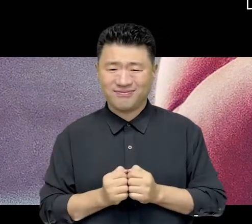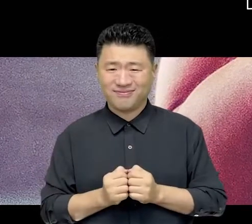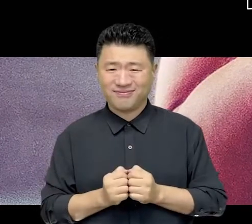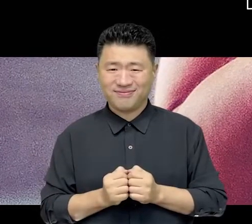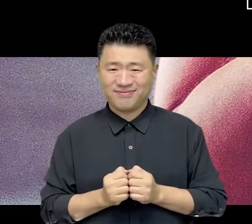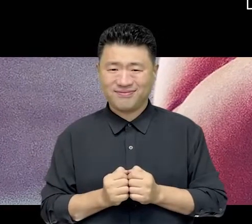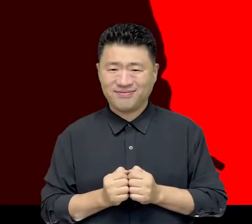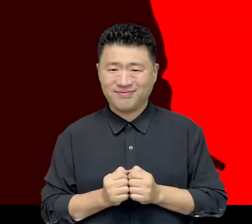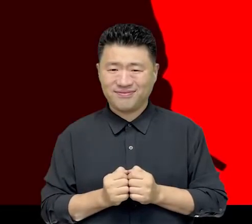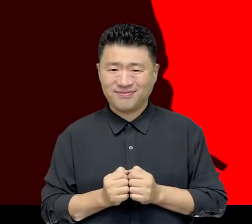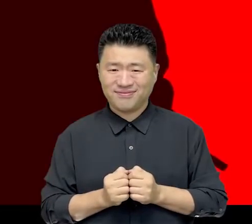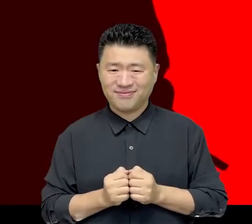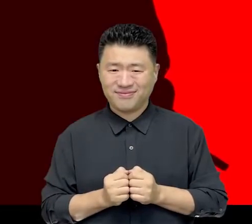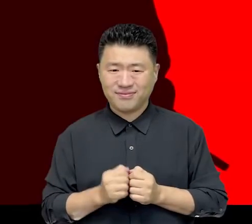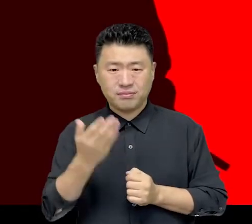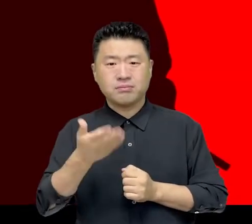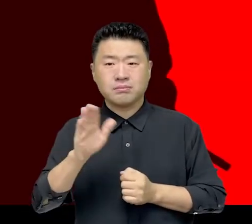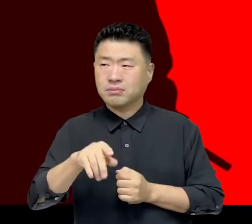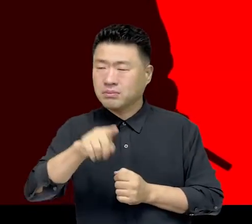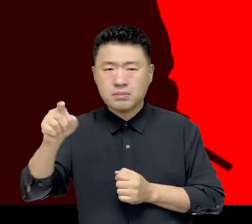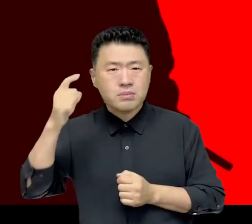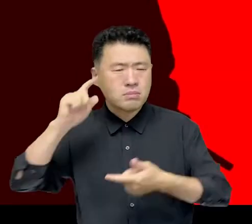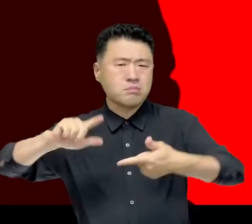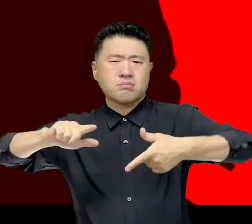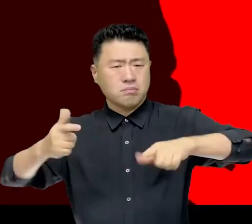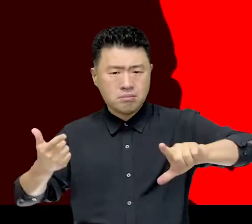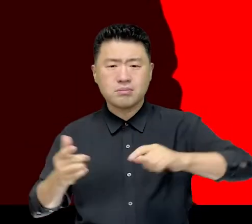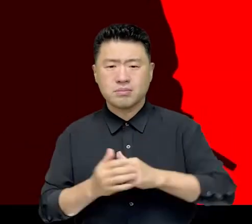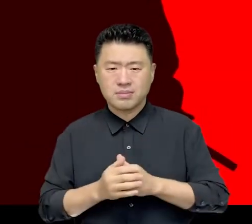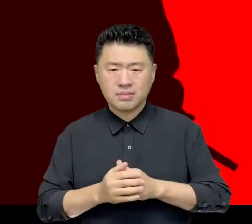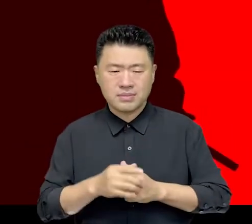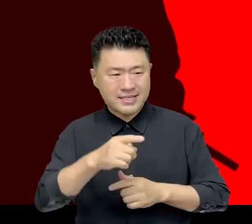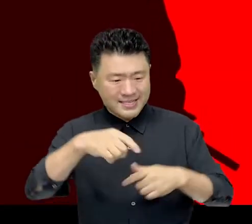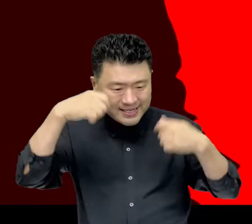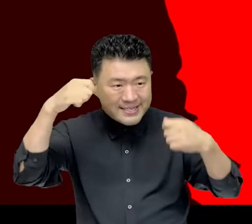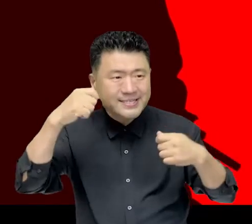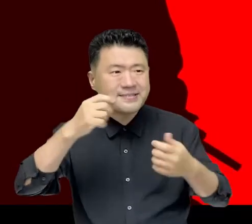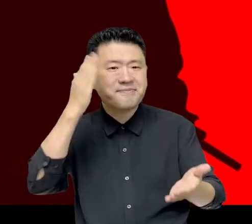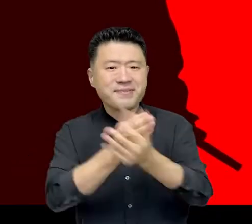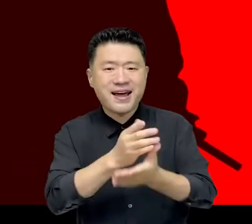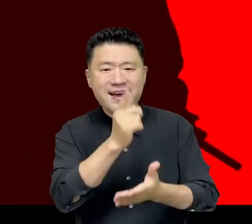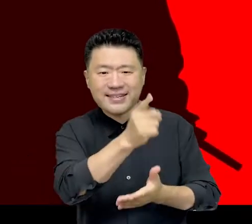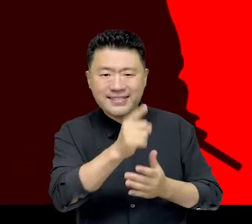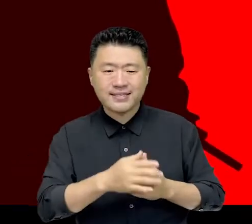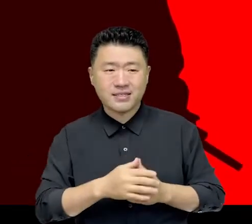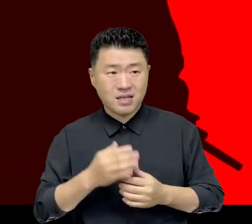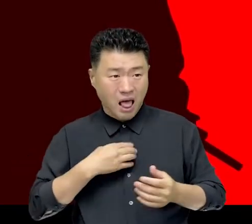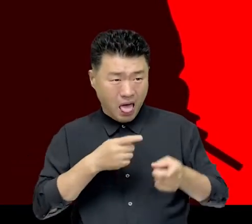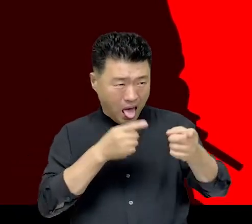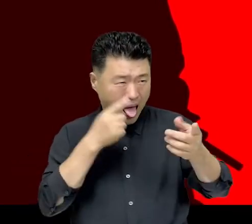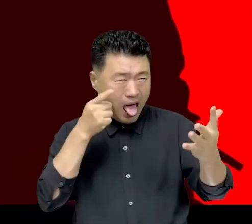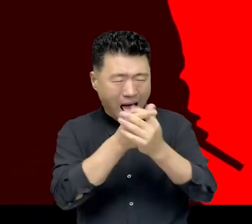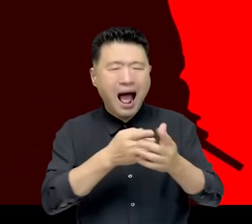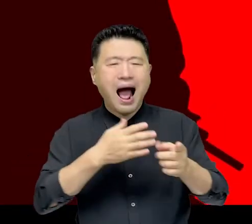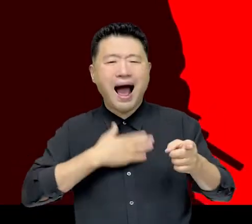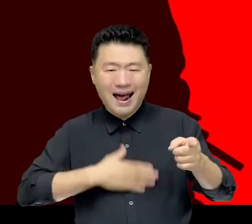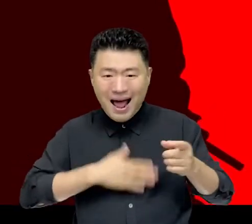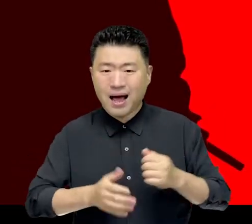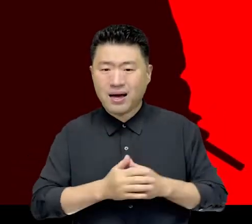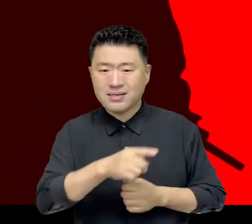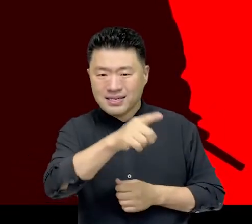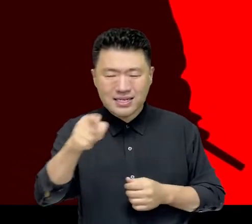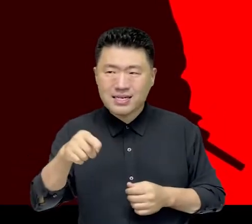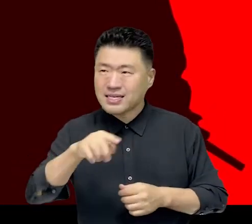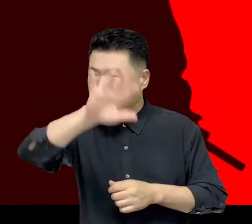사람이라고요 하지만 그들은 다르게 생각하는 것 같았다 연극할 생각 따윈 집어치워